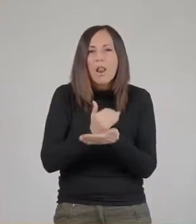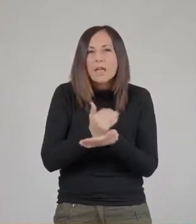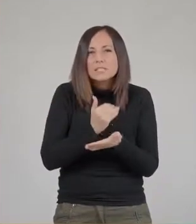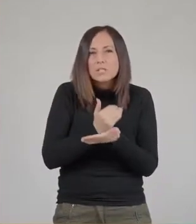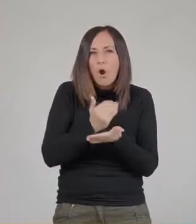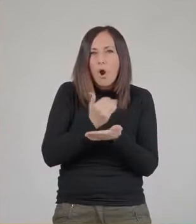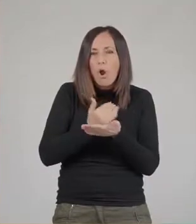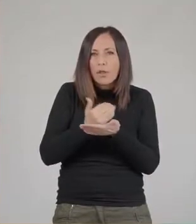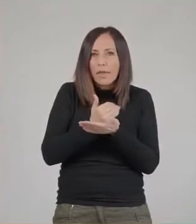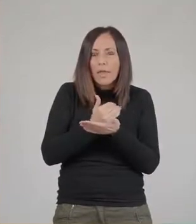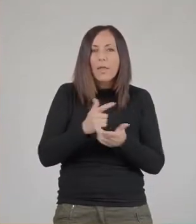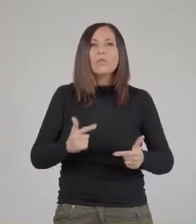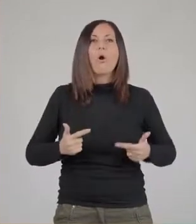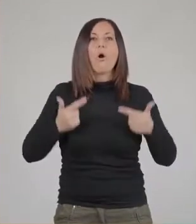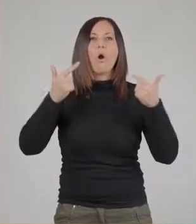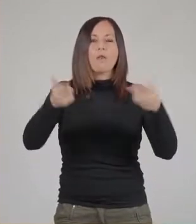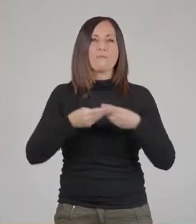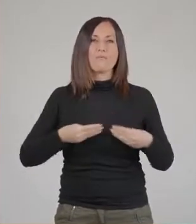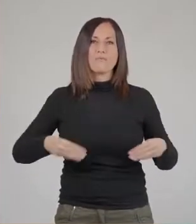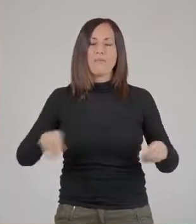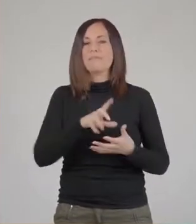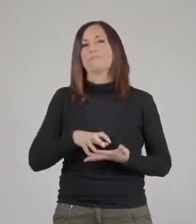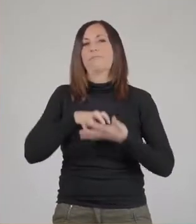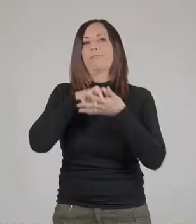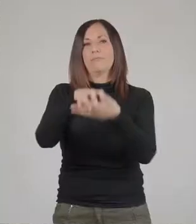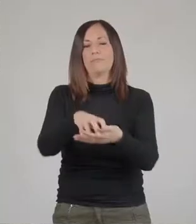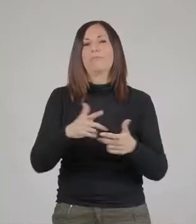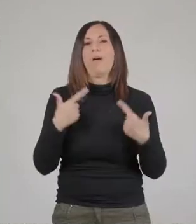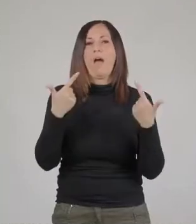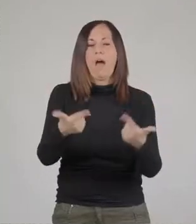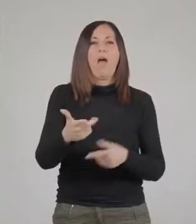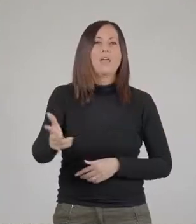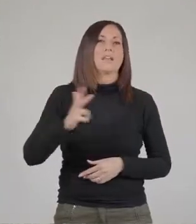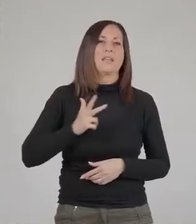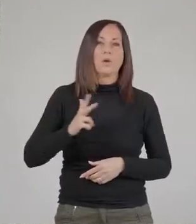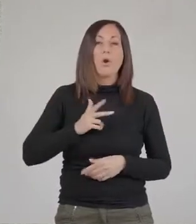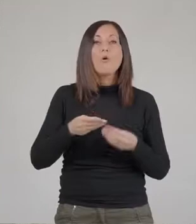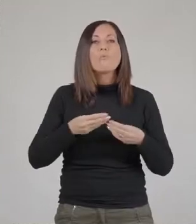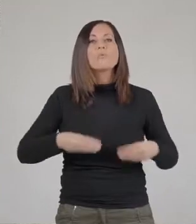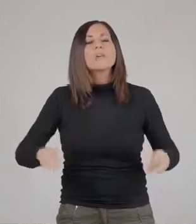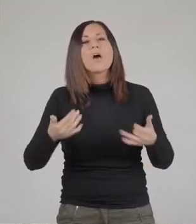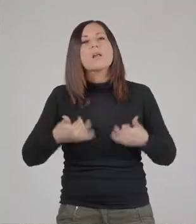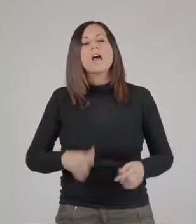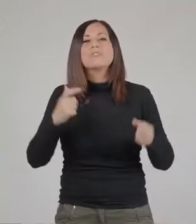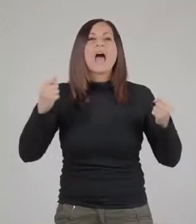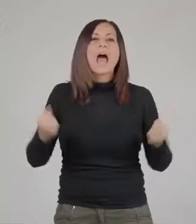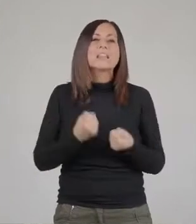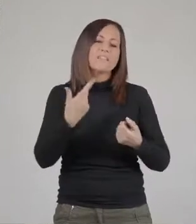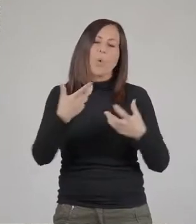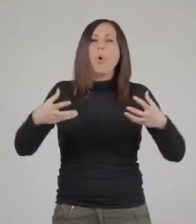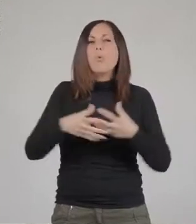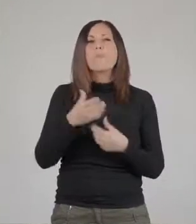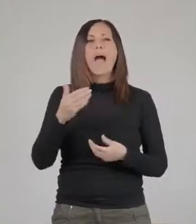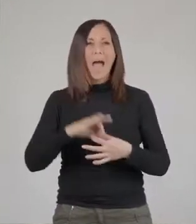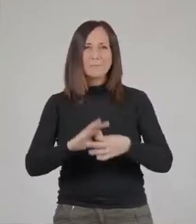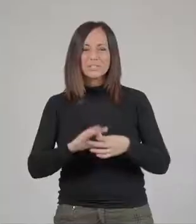queste collezioni che poi in qualche caso hanno donato al museo e hanno contribuito anche al loro arricchimento nel corso del tempo. Il museo nasce dall'attività di un